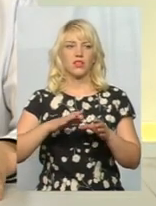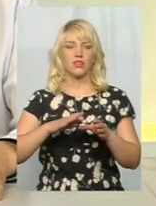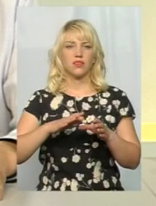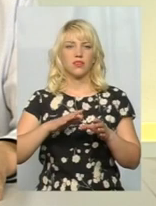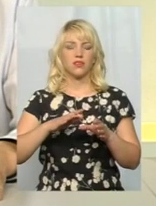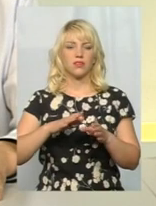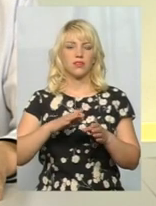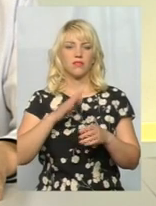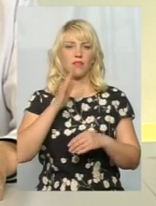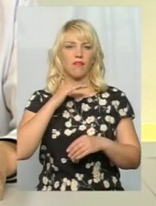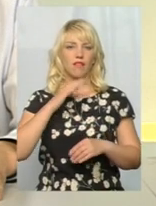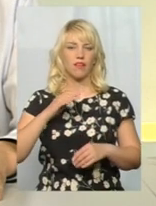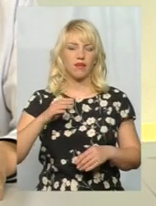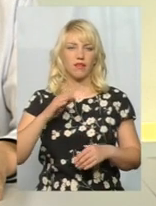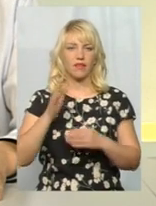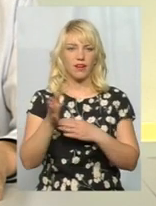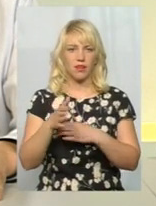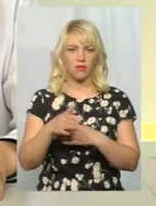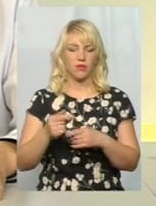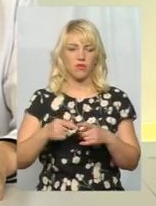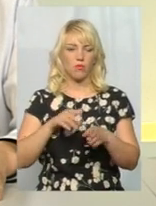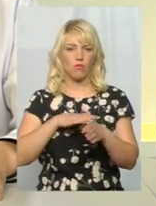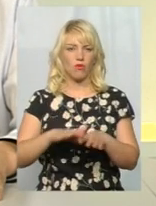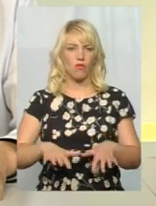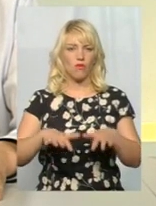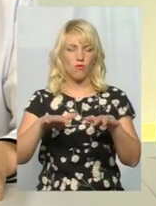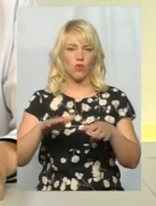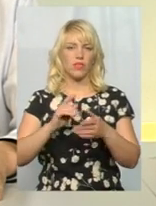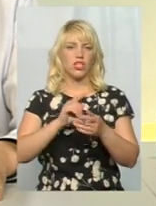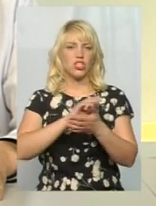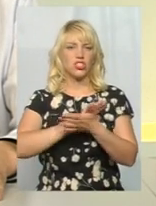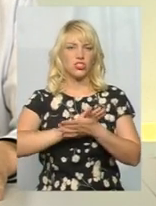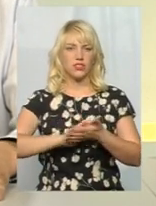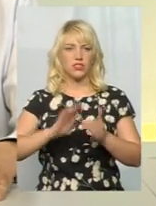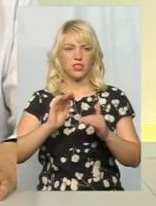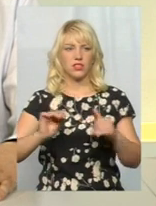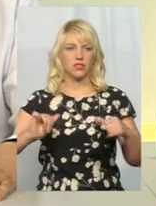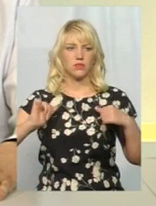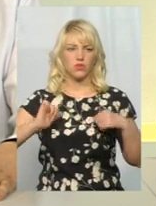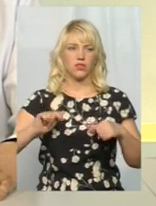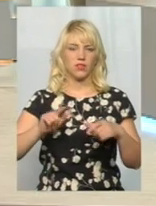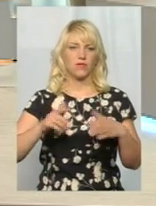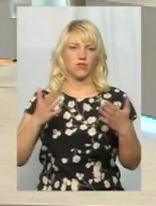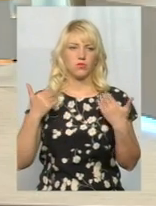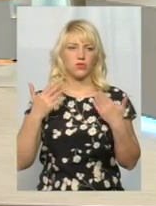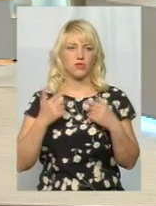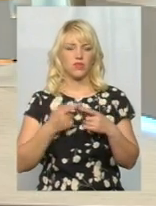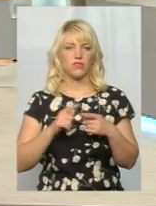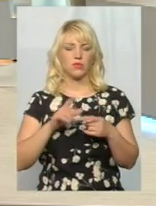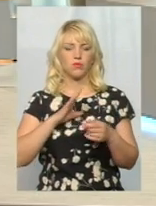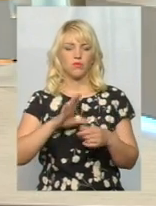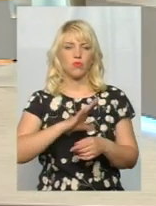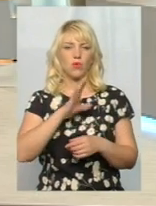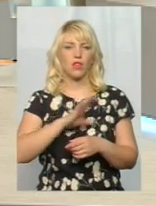риби. Вона була повноводна, чиста. Діти спокійно там відпочивали. Вона була дуже